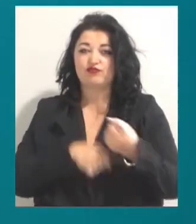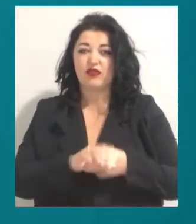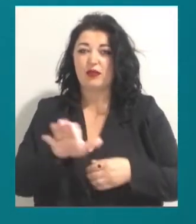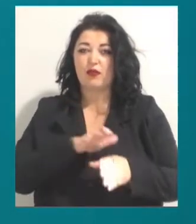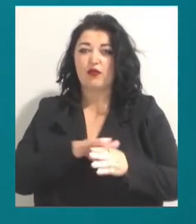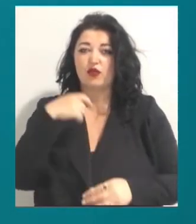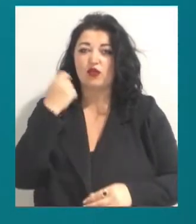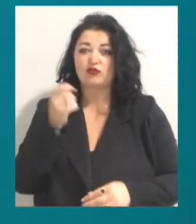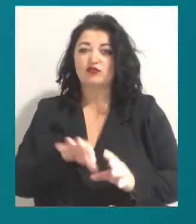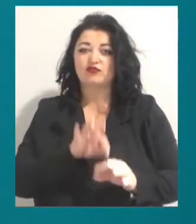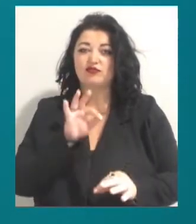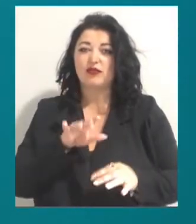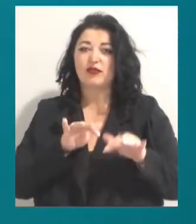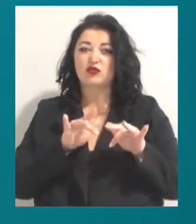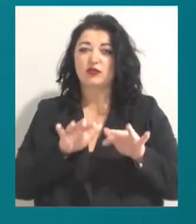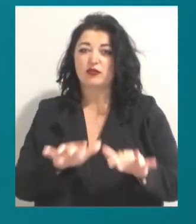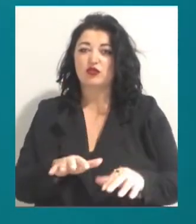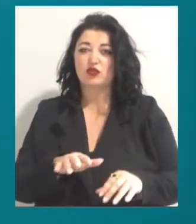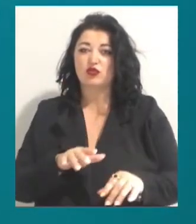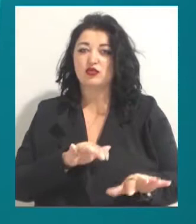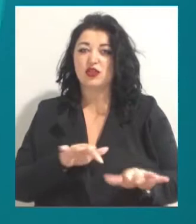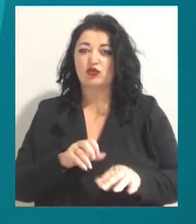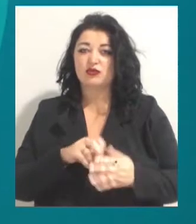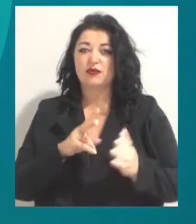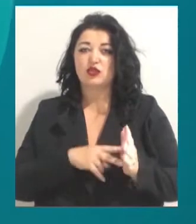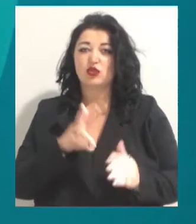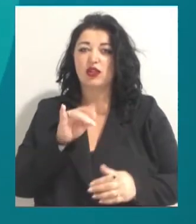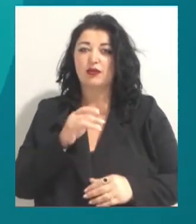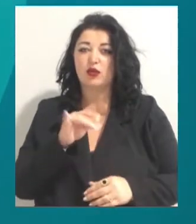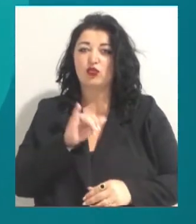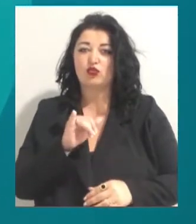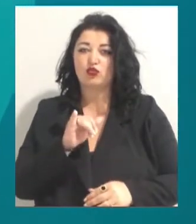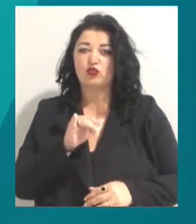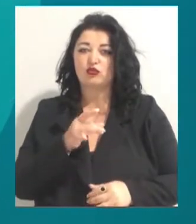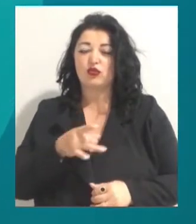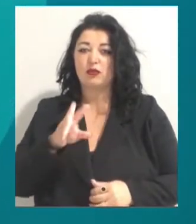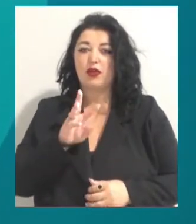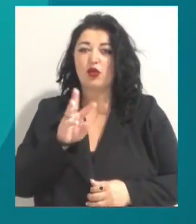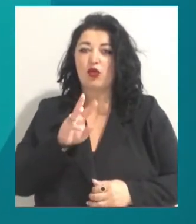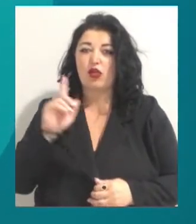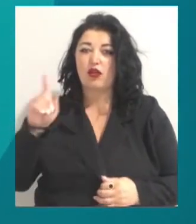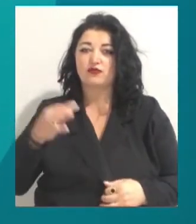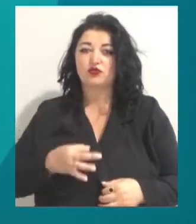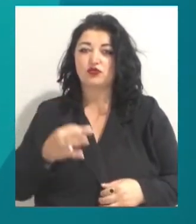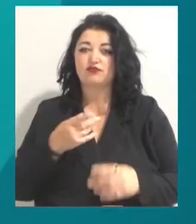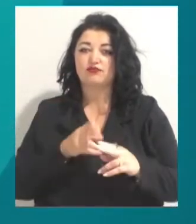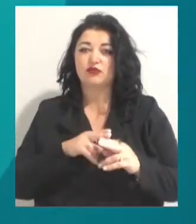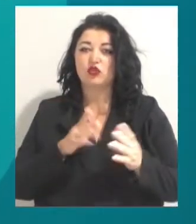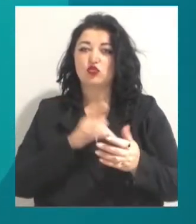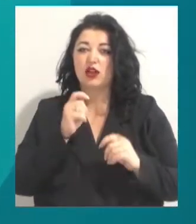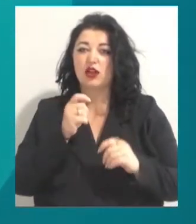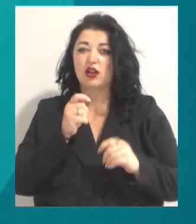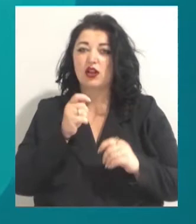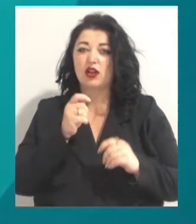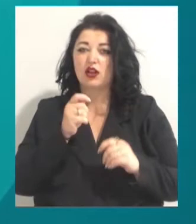обиратимуть міру запобіжного заходу 17 липня у Завицькому районному суді міста Миколаїв. Про це журналістам Суспільного розповіла речниця